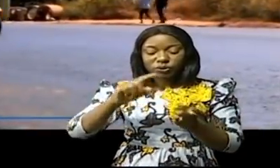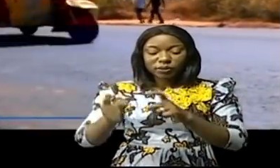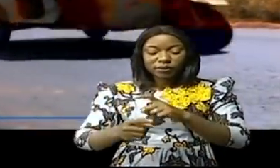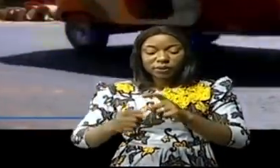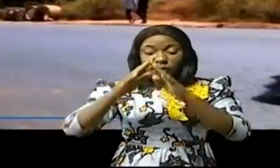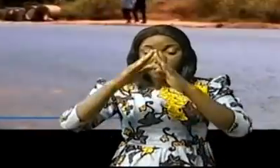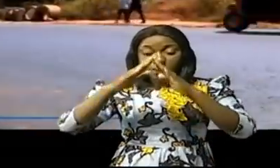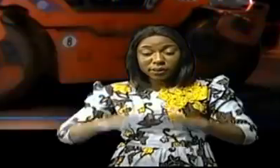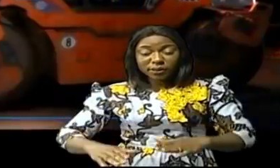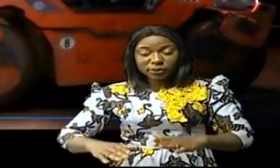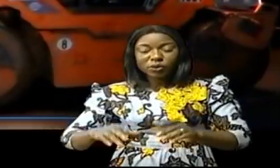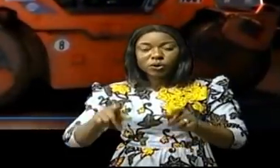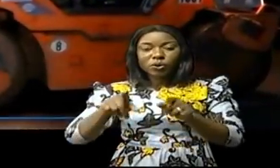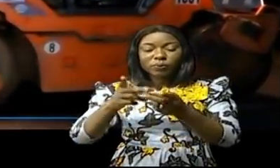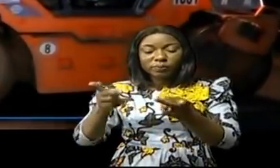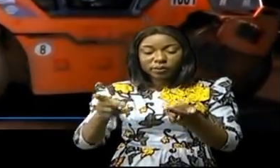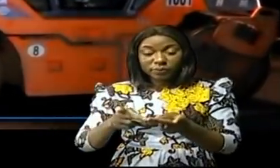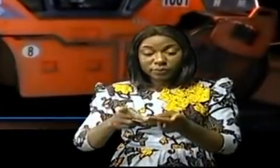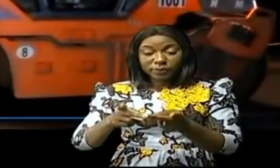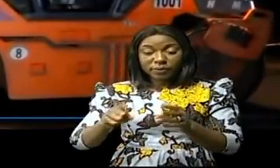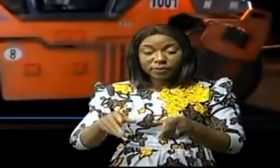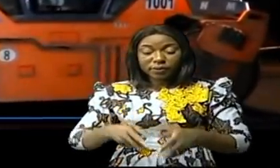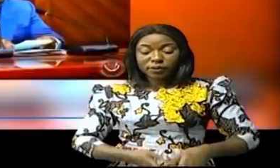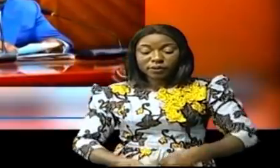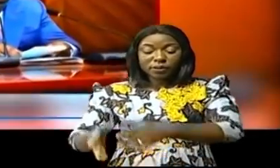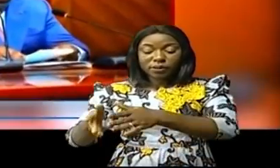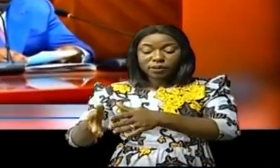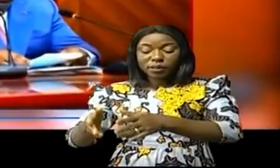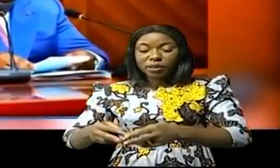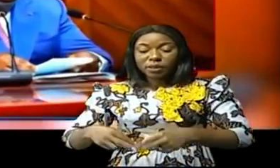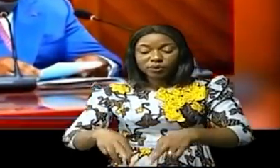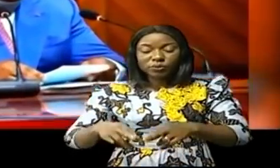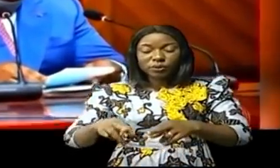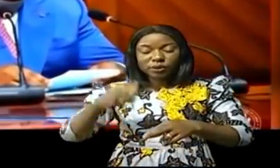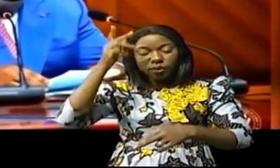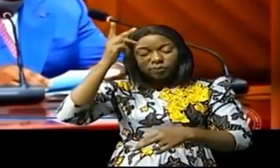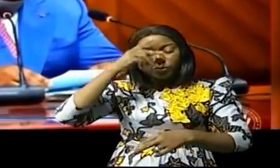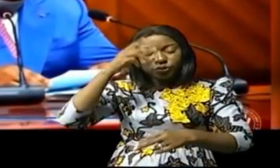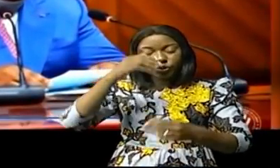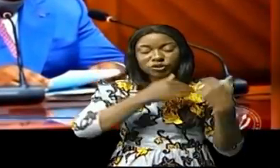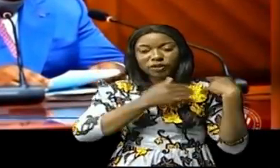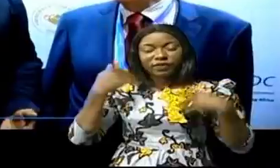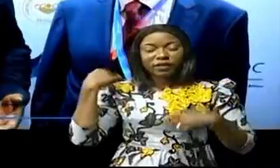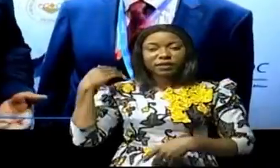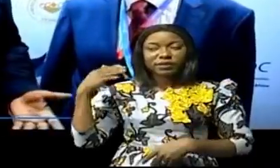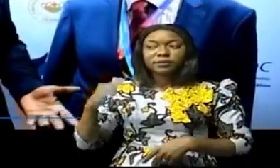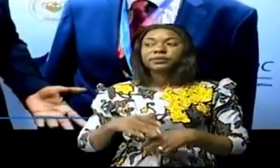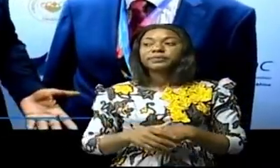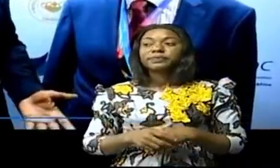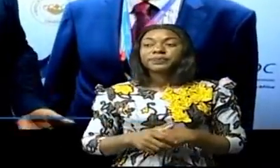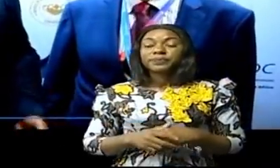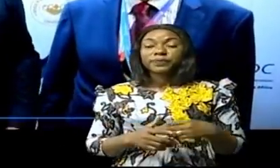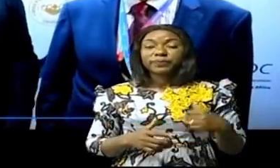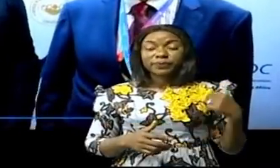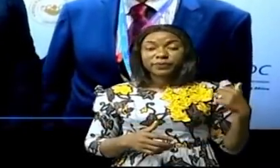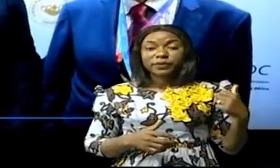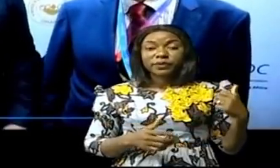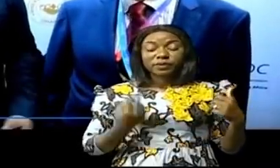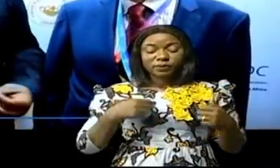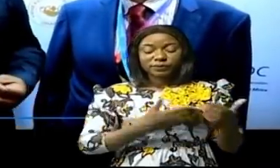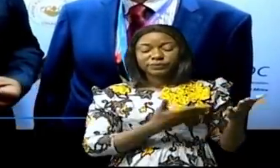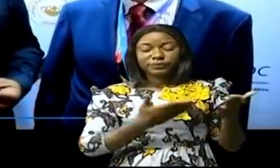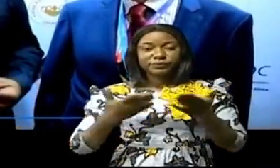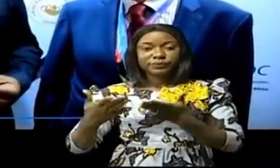infrastructures de base dans le cadre de la mise en route de la politique du chef de l'État, Félix Tisekédi Chilombo. Nous avons amené des investisseurs